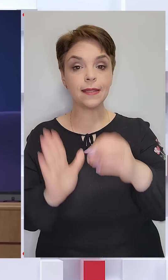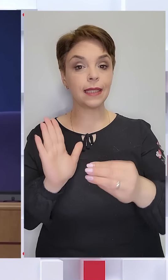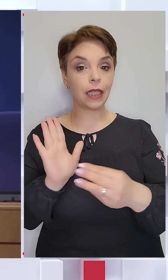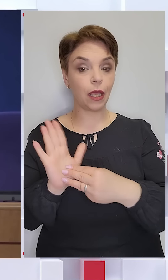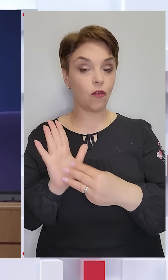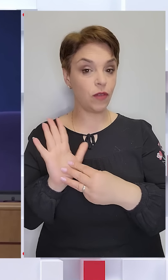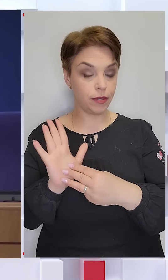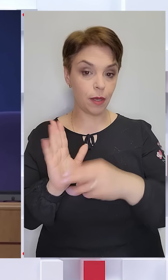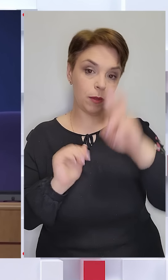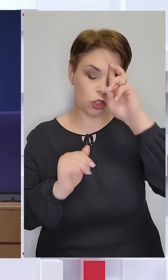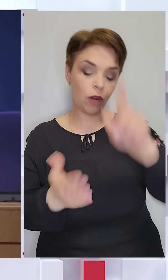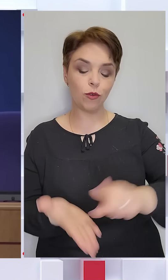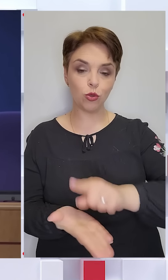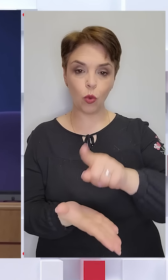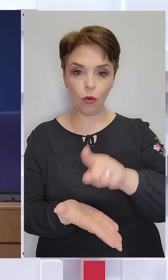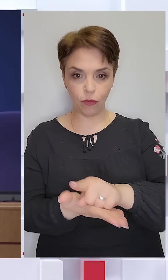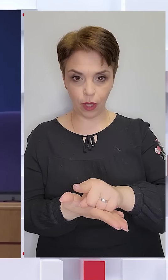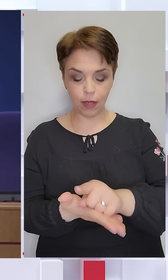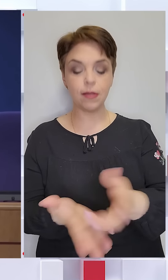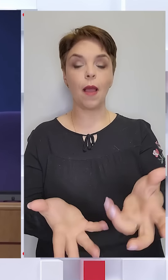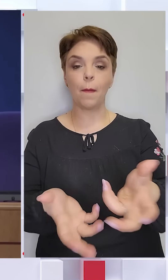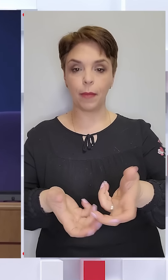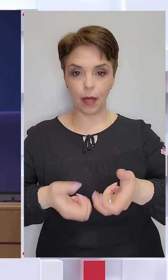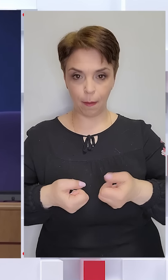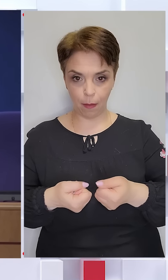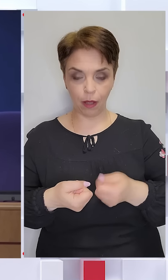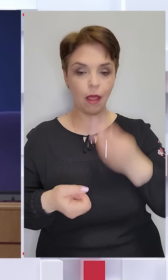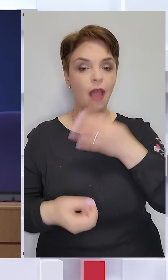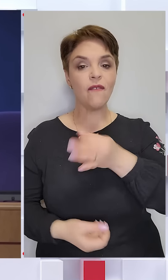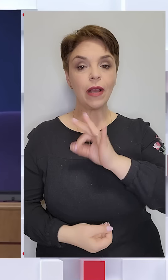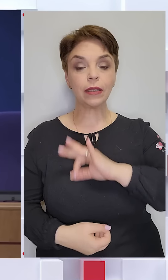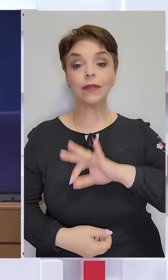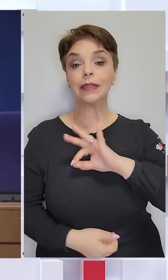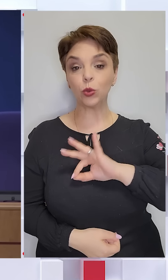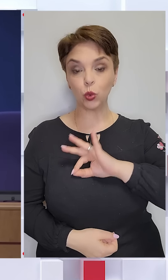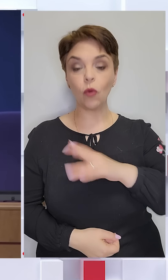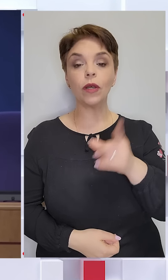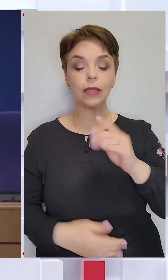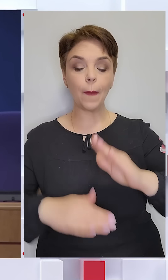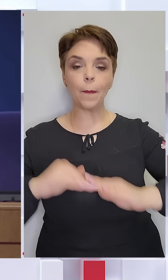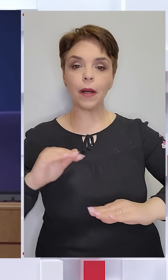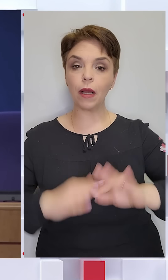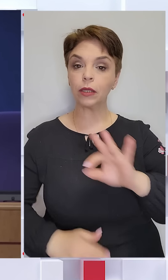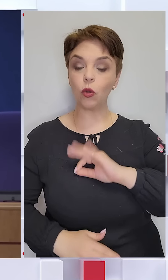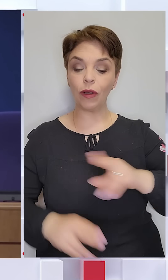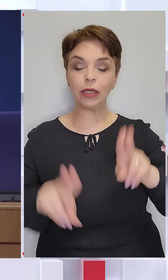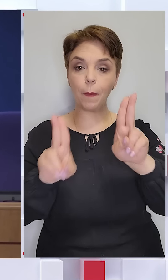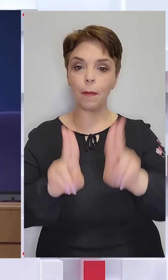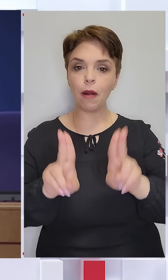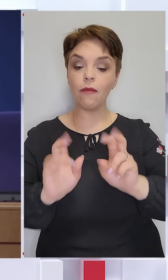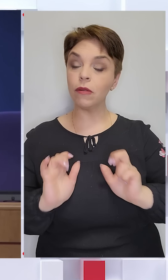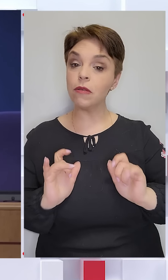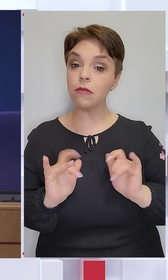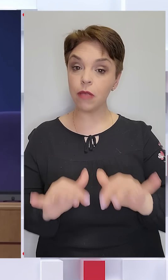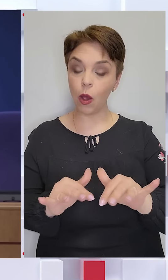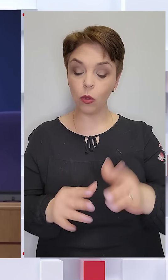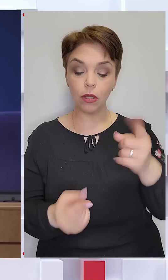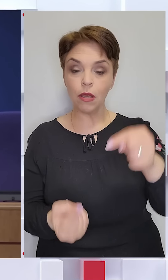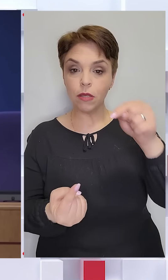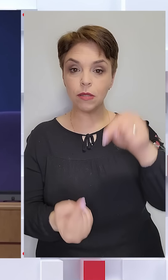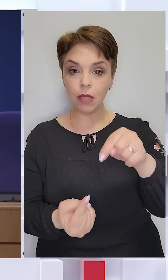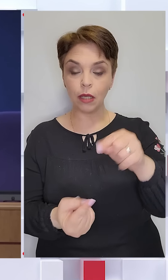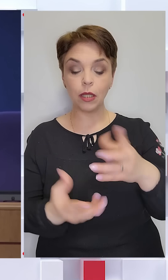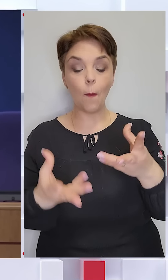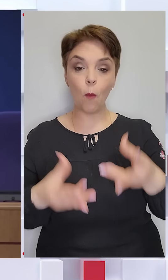8, держави зобов'язані приймати, ефективно застосовувати та практикувати правила і заходи, здатні